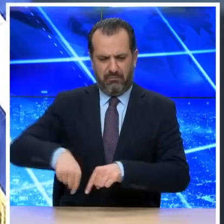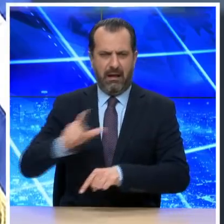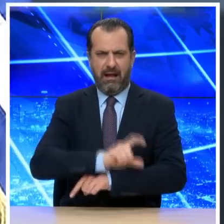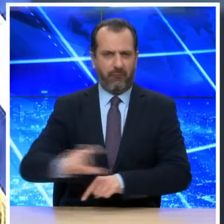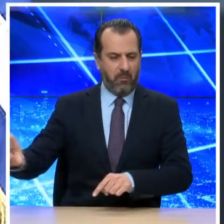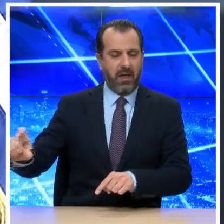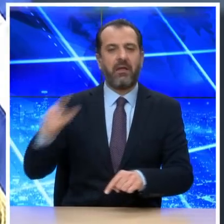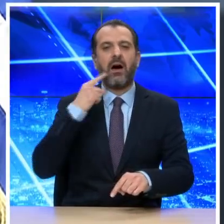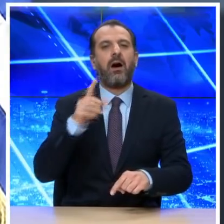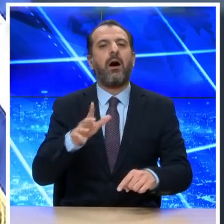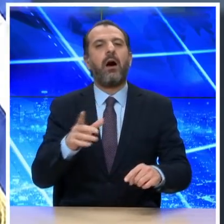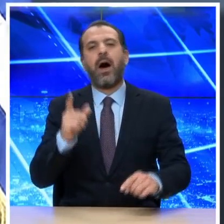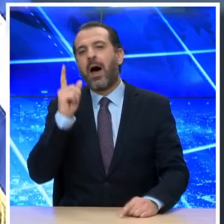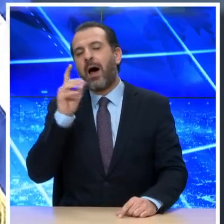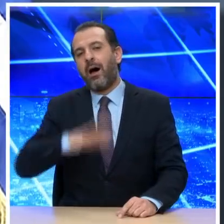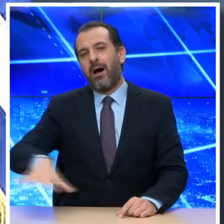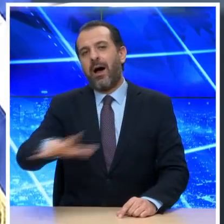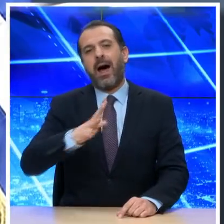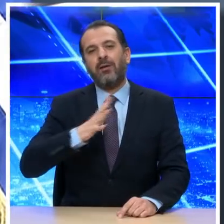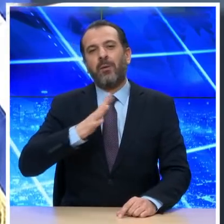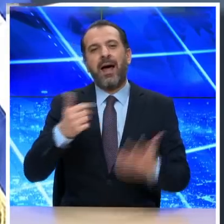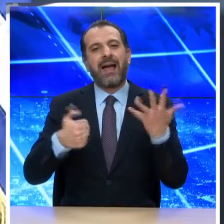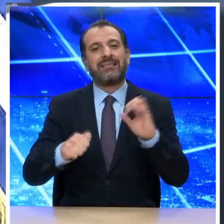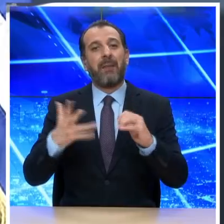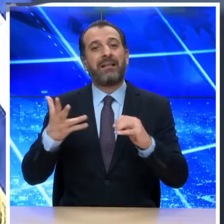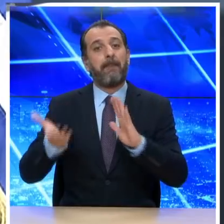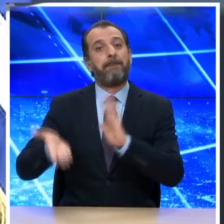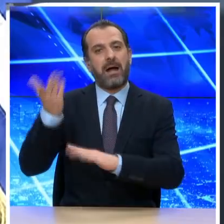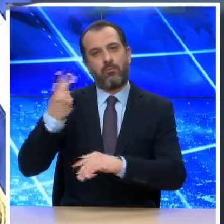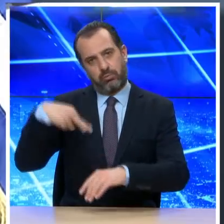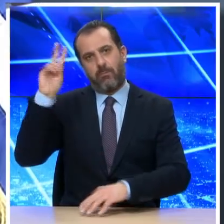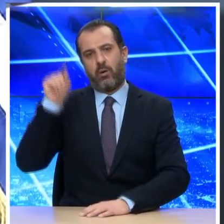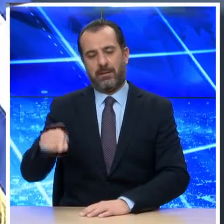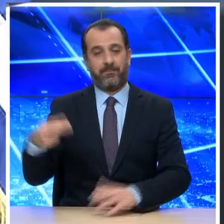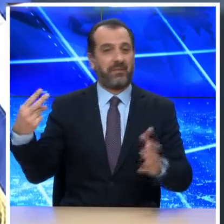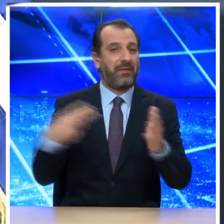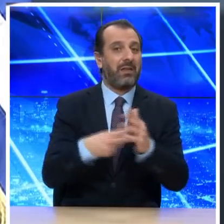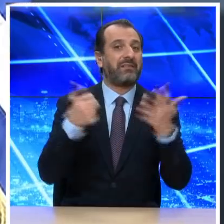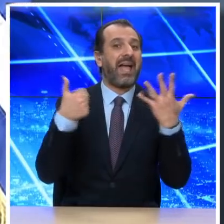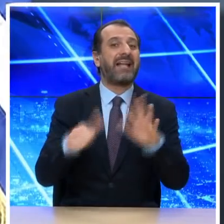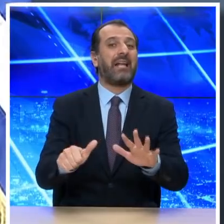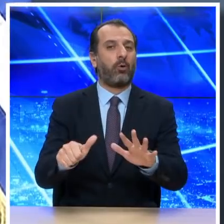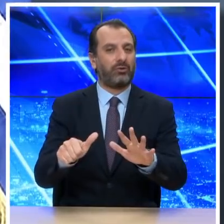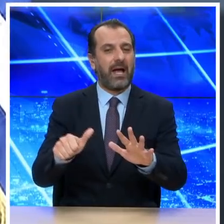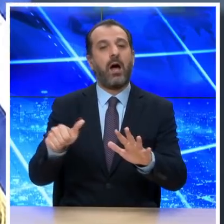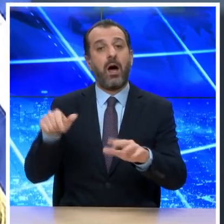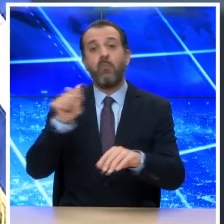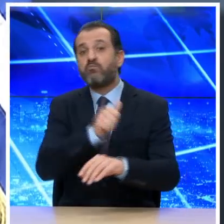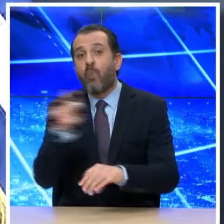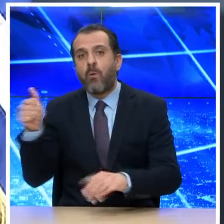μεριδίου των ανθρώπων που είναι άνω των 65 και είχαμε συνολικά 2.600 κρούσματα στην ηλικιακή αυτή ομάδα.